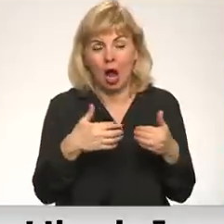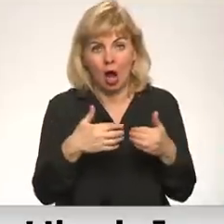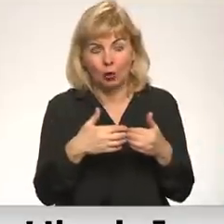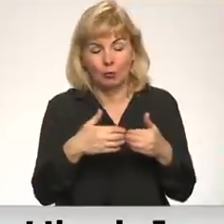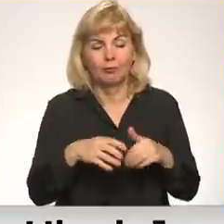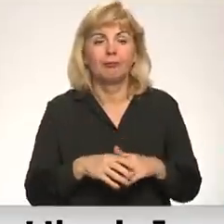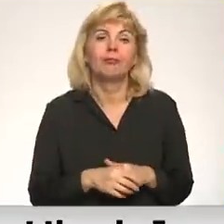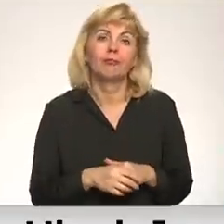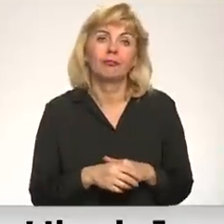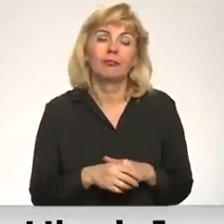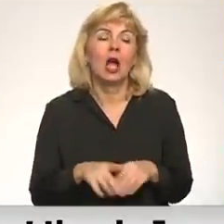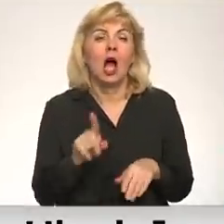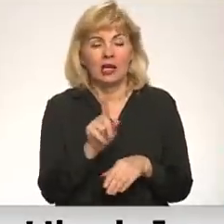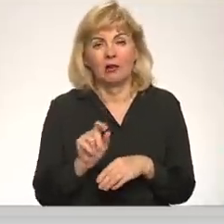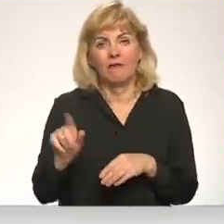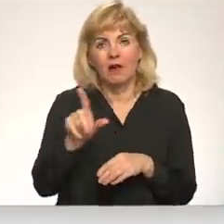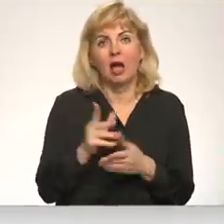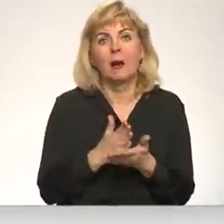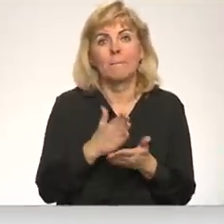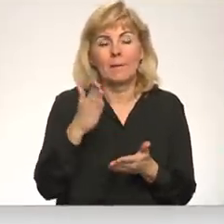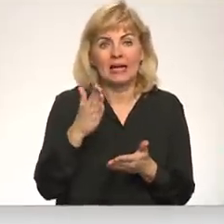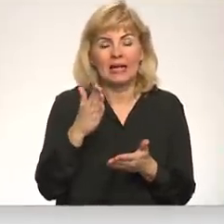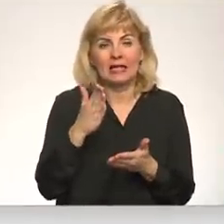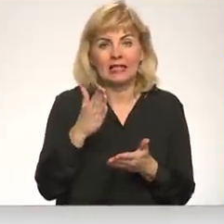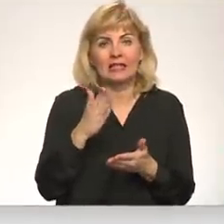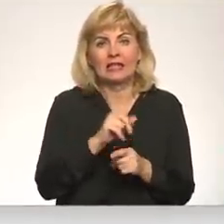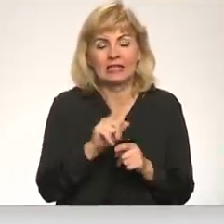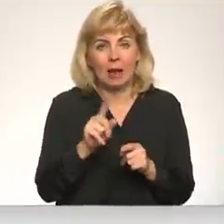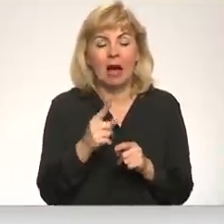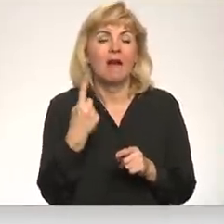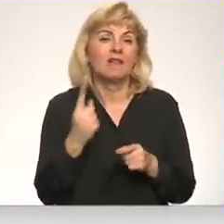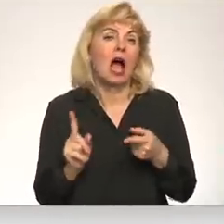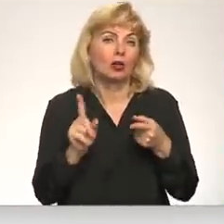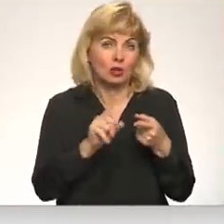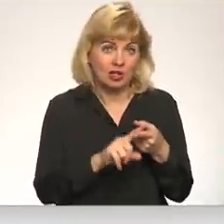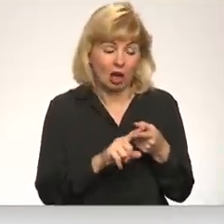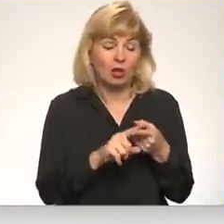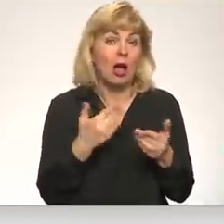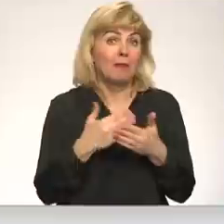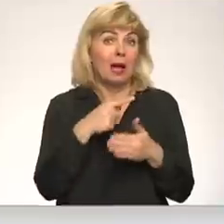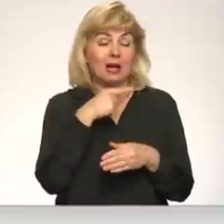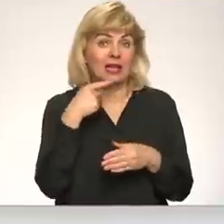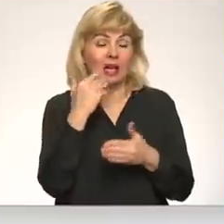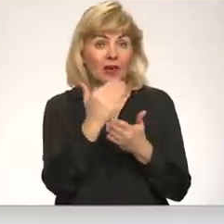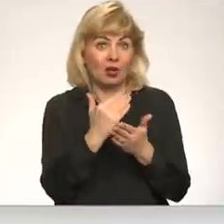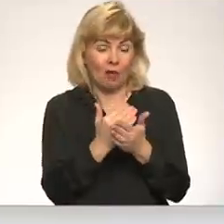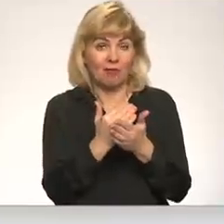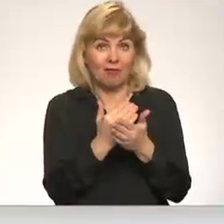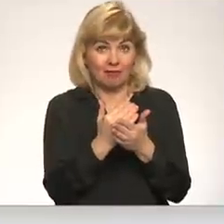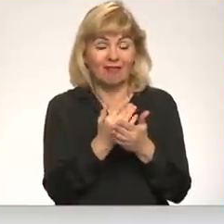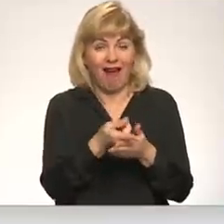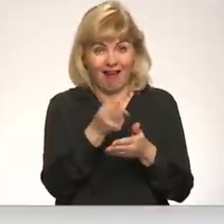bīstamības dimensijas. Viena ir saistīta ar to, ka pat, ja Krievijas kanāli tiek aizliegti,